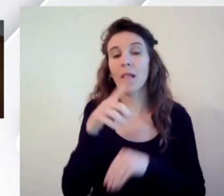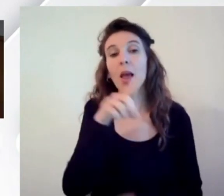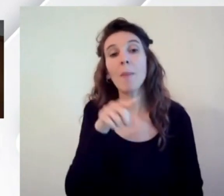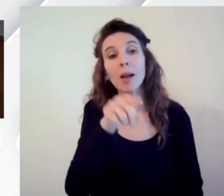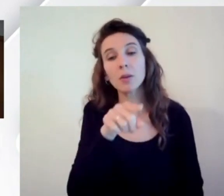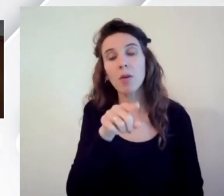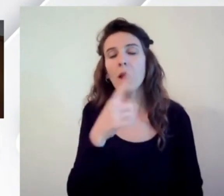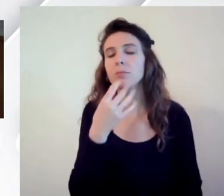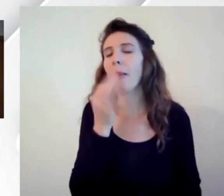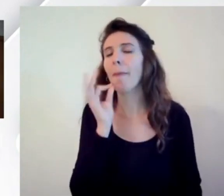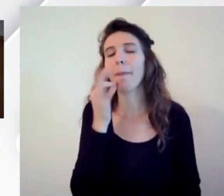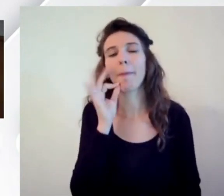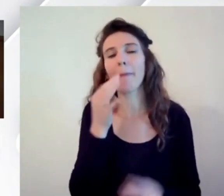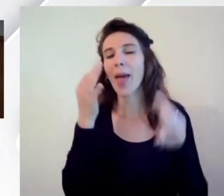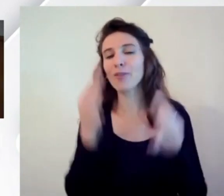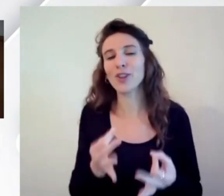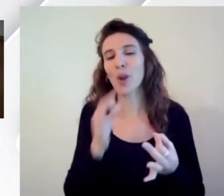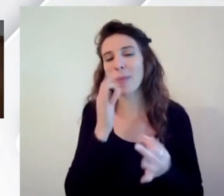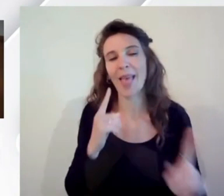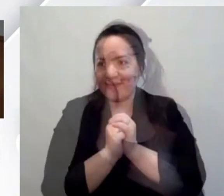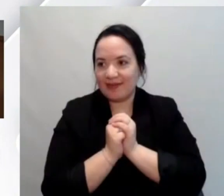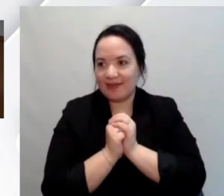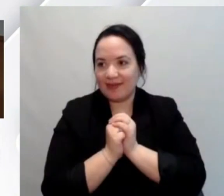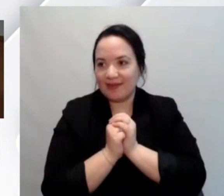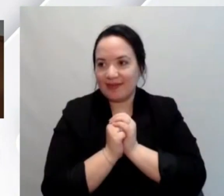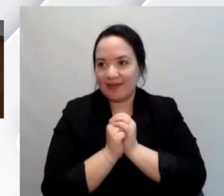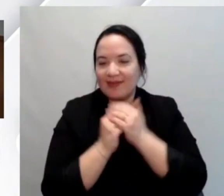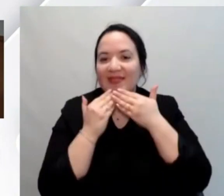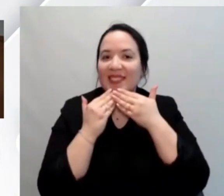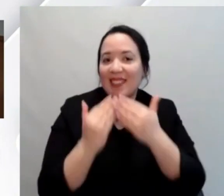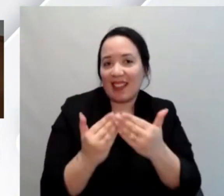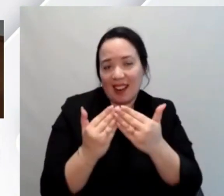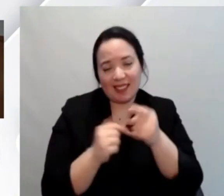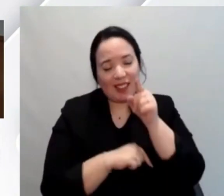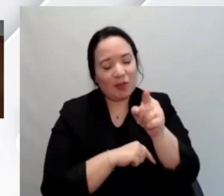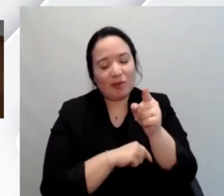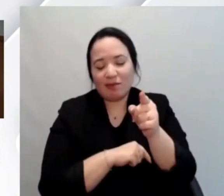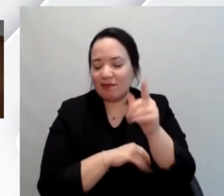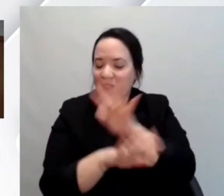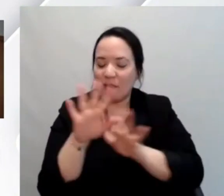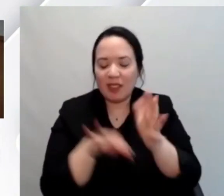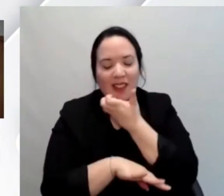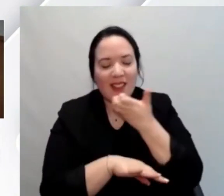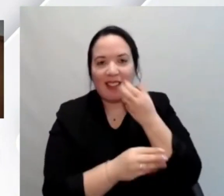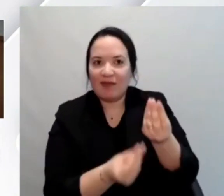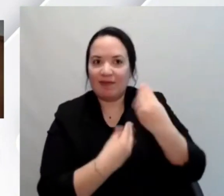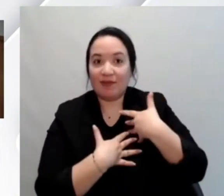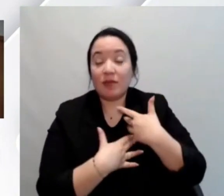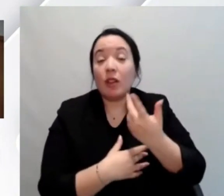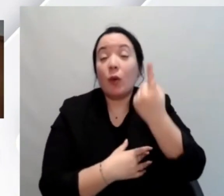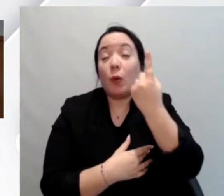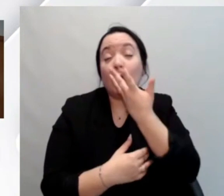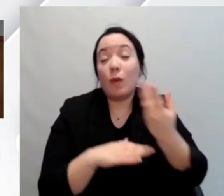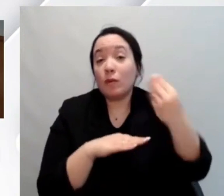precisissimo come sempre un'altra cosa molto importante è stata a livello europeo nella versione 4 dell